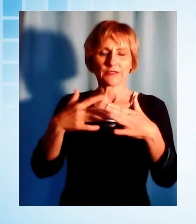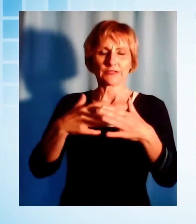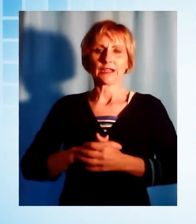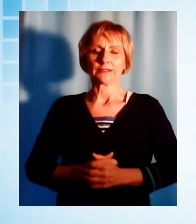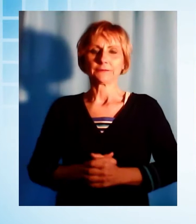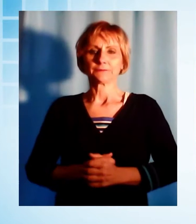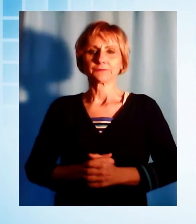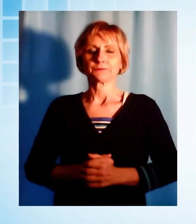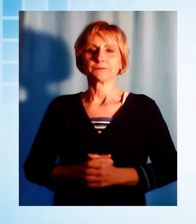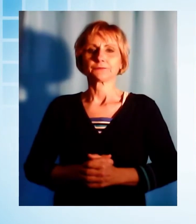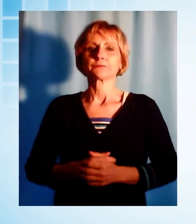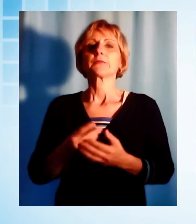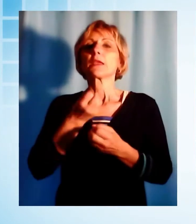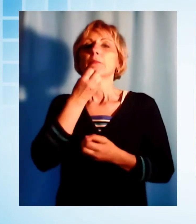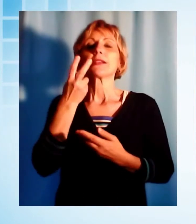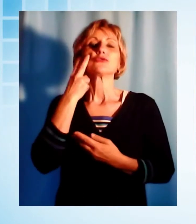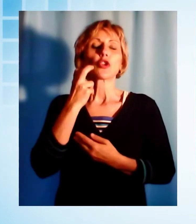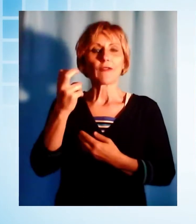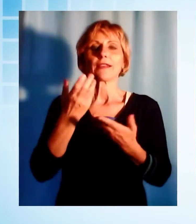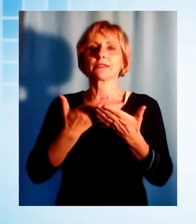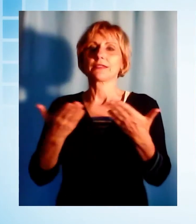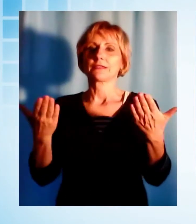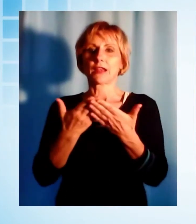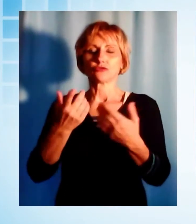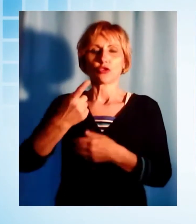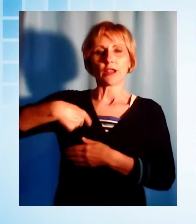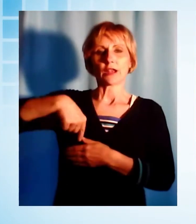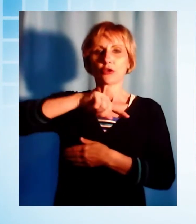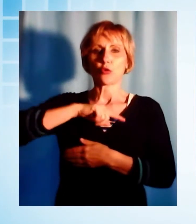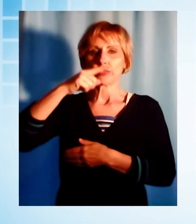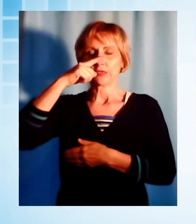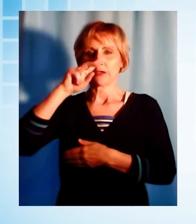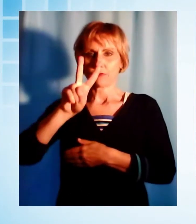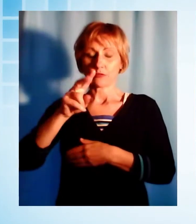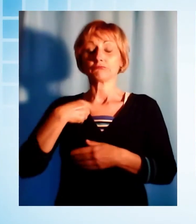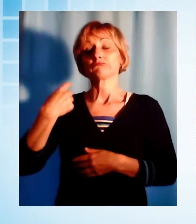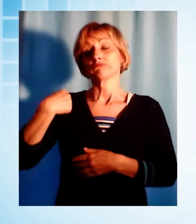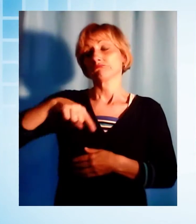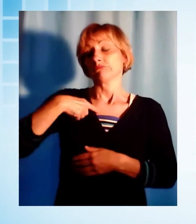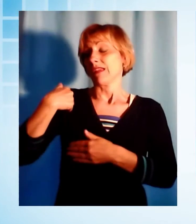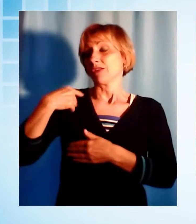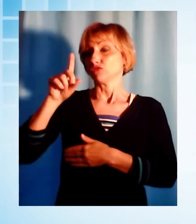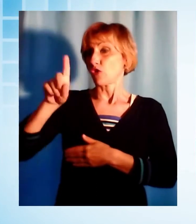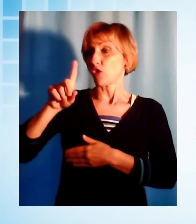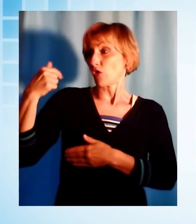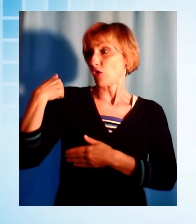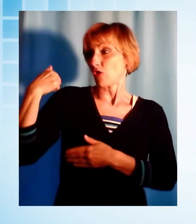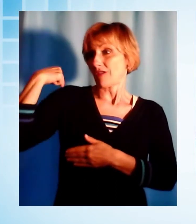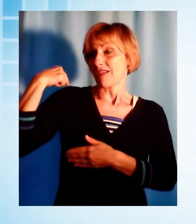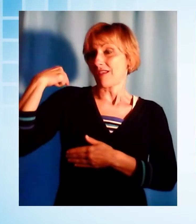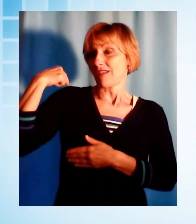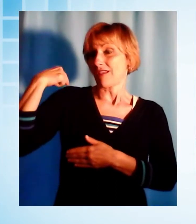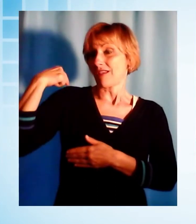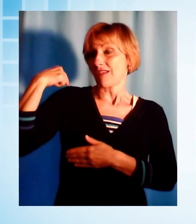Ben trovati al TG Noi, dunque come accennato nei giorni scorsi sono partiti test sierologici,